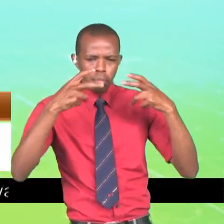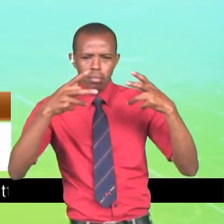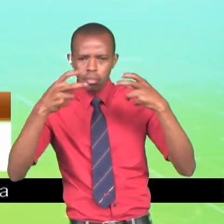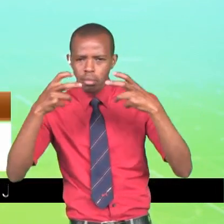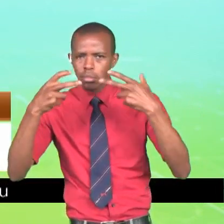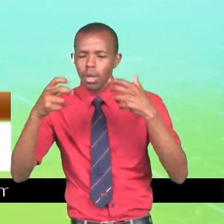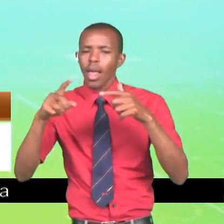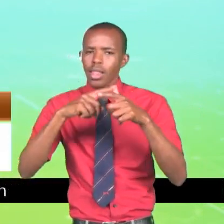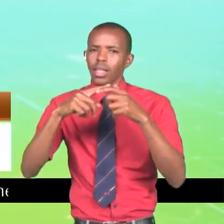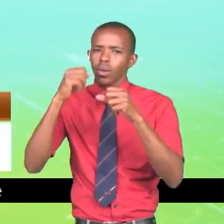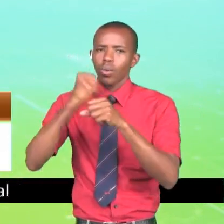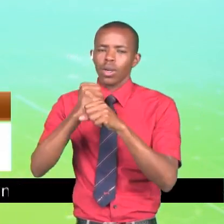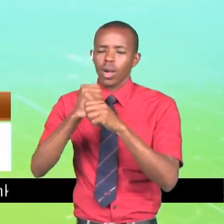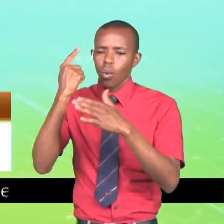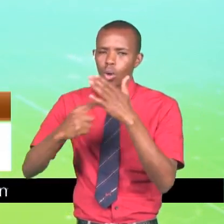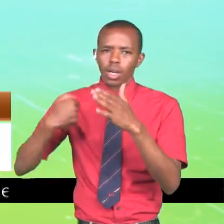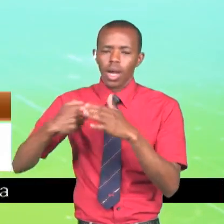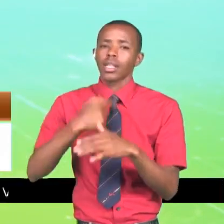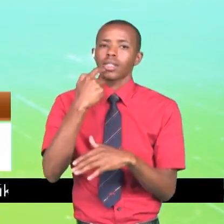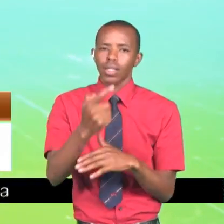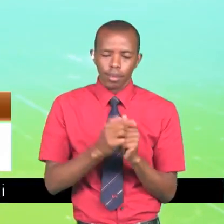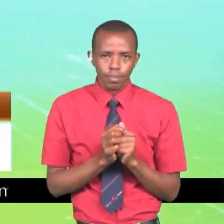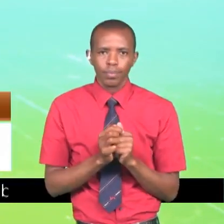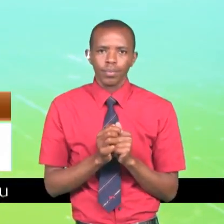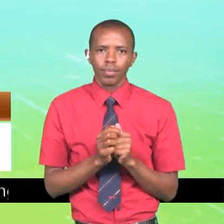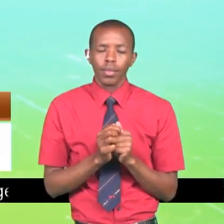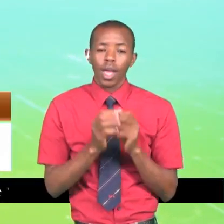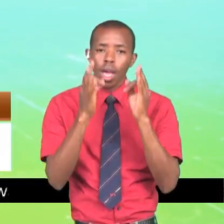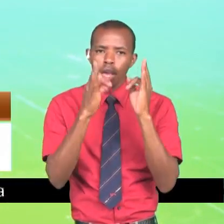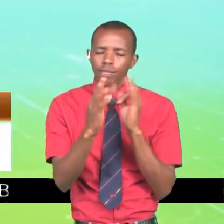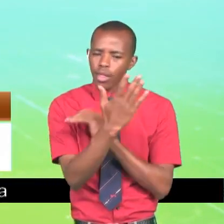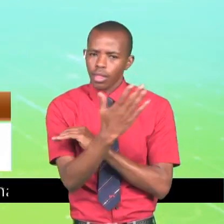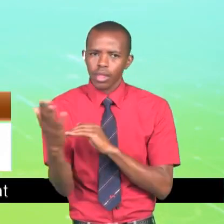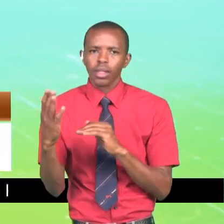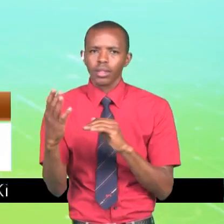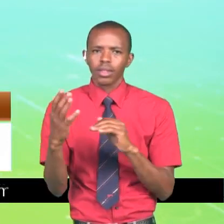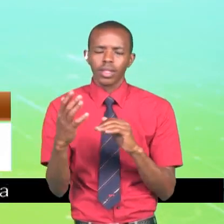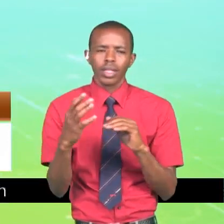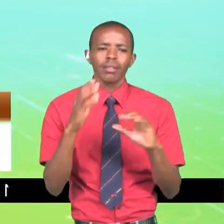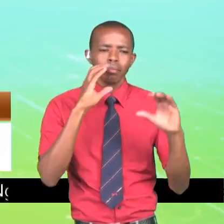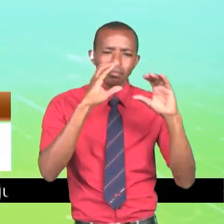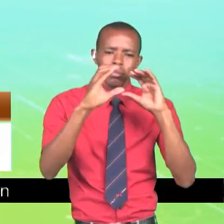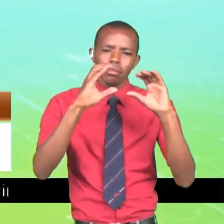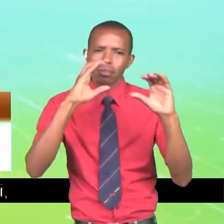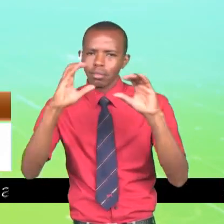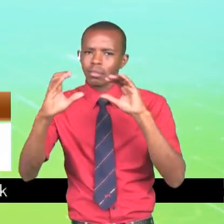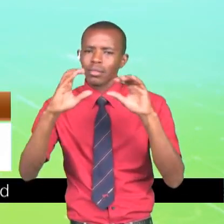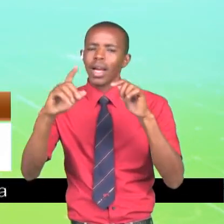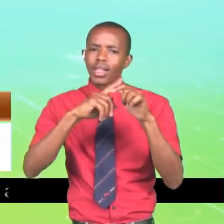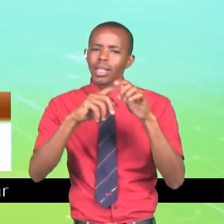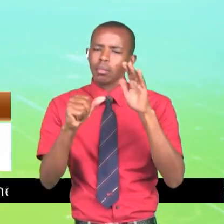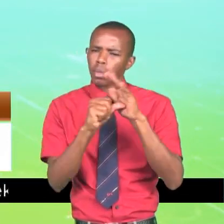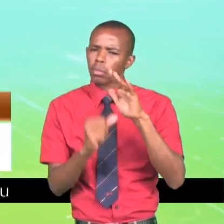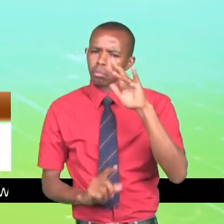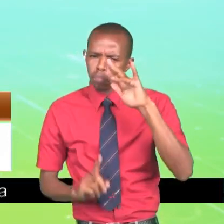Na nafanya yale ambayo tunasema. Sababu kama njambu, kuna njambu ambayo lilikua limesungumziwa sana na nilikaleta shinda sana katika